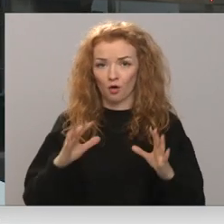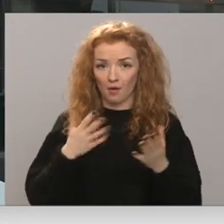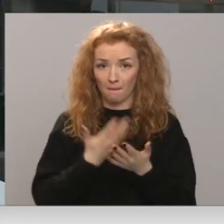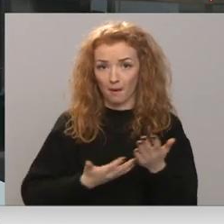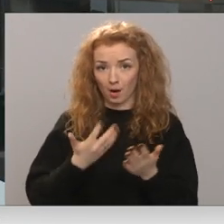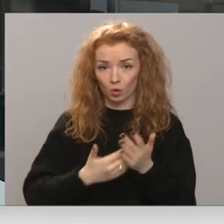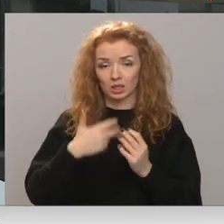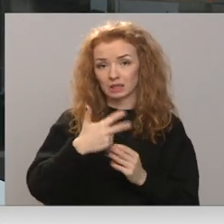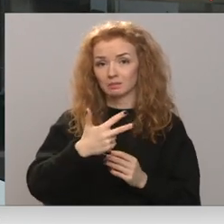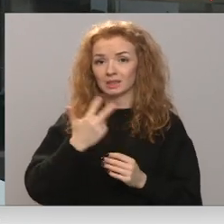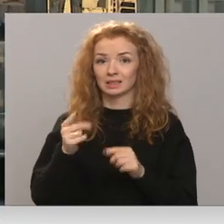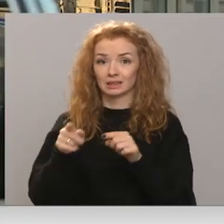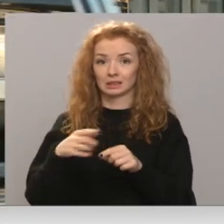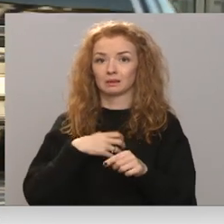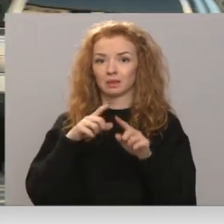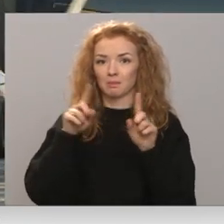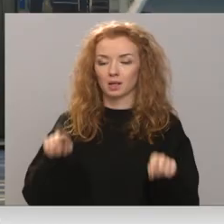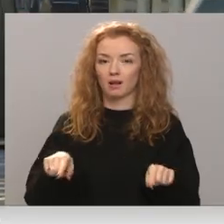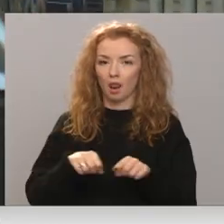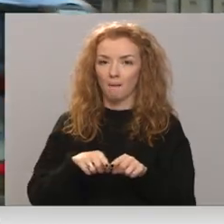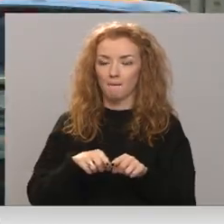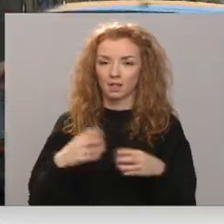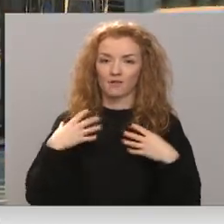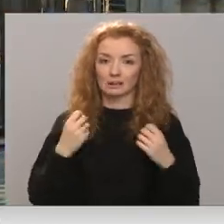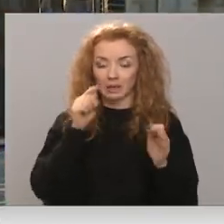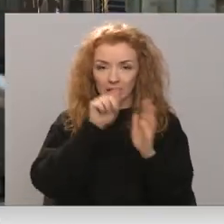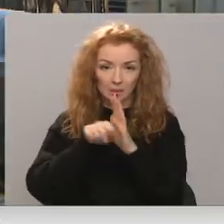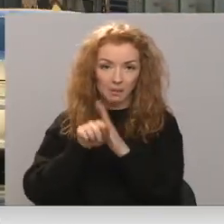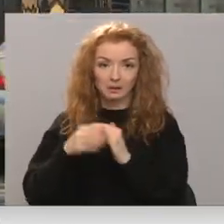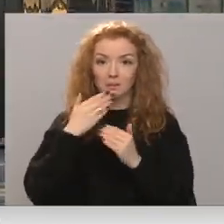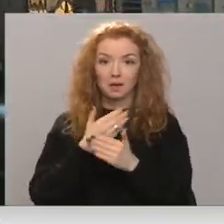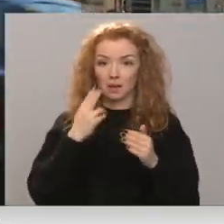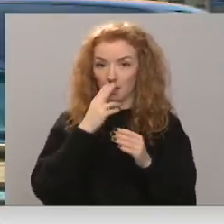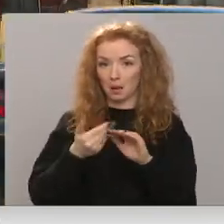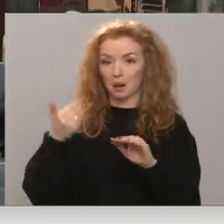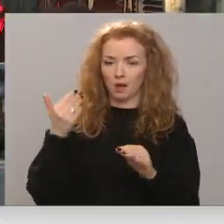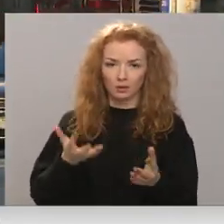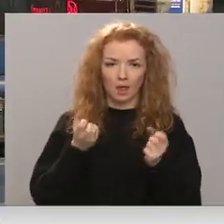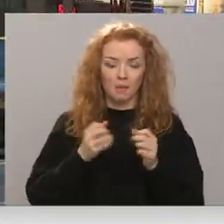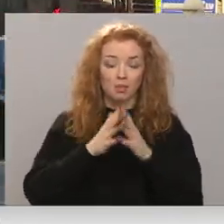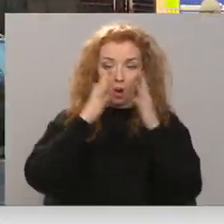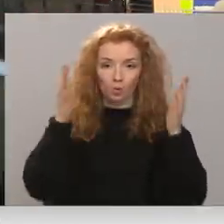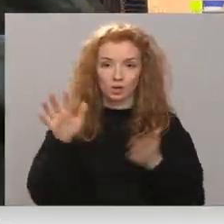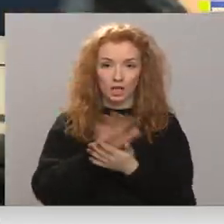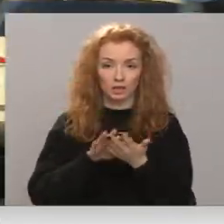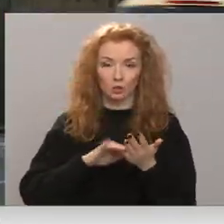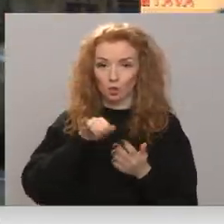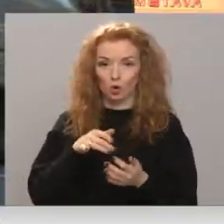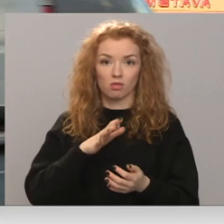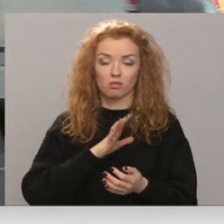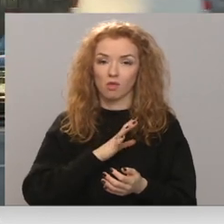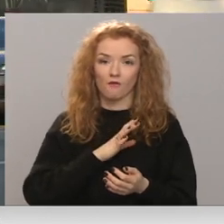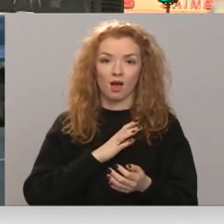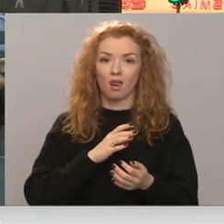šaubīgās slimības lapas. Inspekcija pēdējās nedēļās šādus iesniegumus saņēmus tik daudz, ka nespēja vairs tos izvērtēt